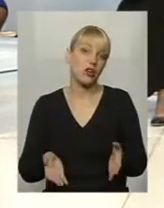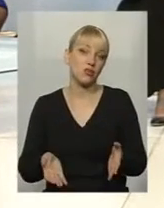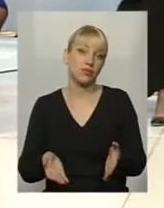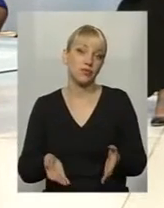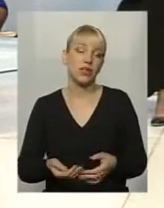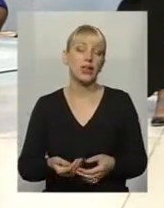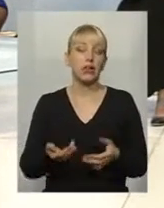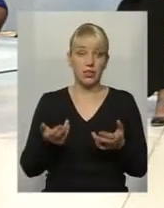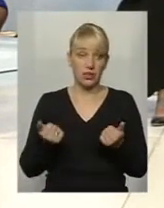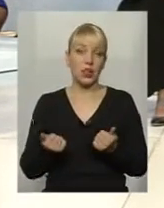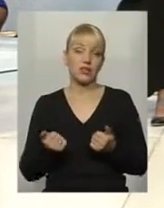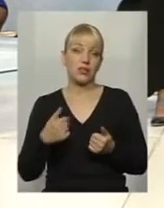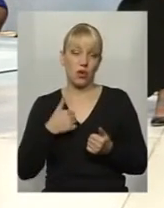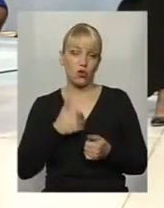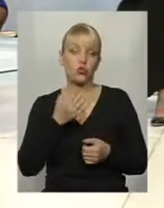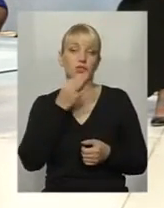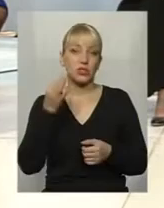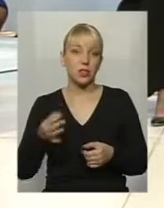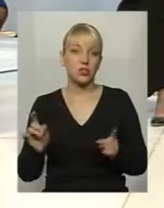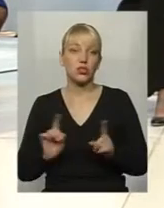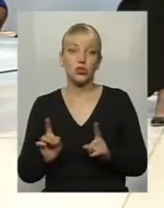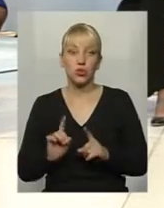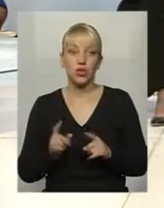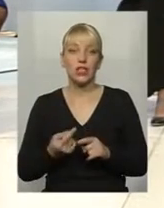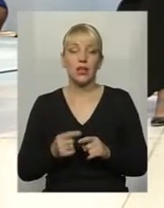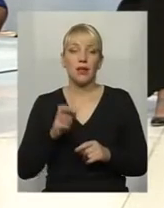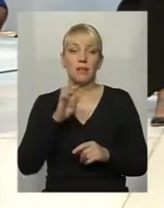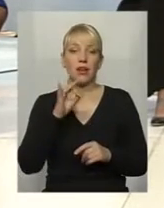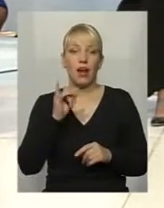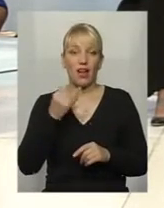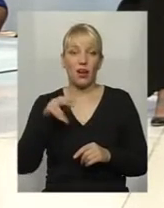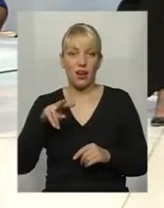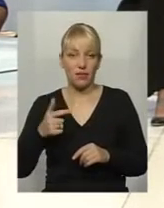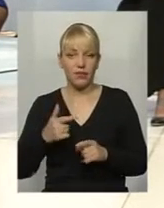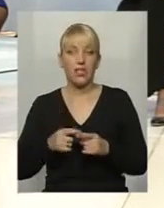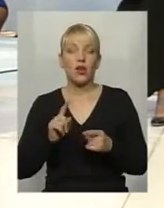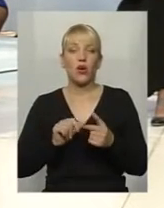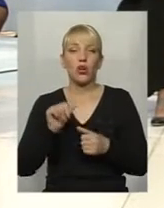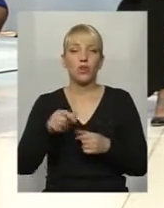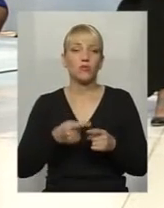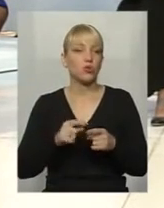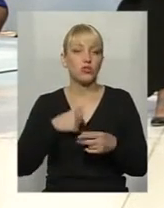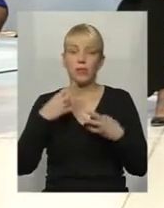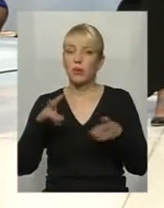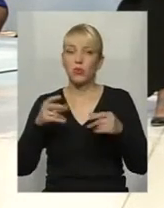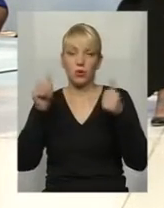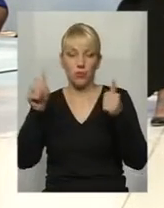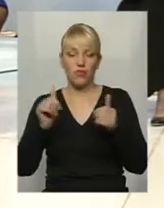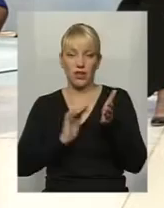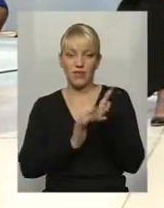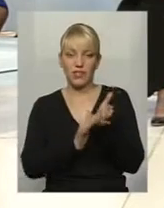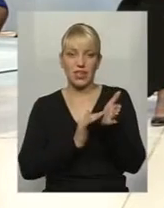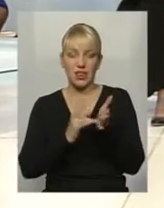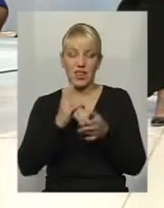Так, я хочу сказати, що з тим самим шрифтом Брайля, крім того, що нам не потрібні вивіски на вулицях,